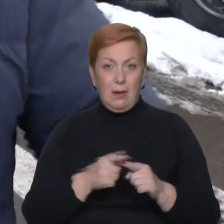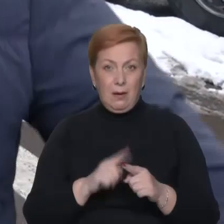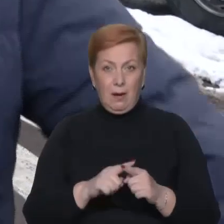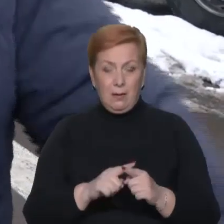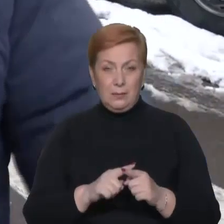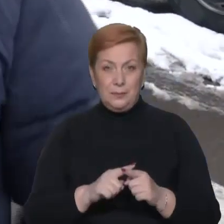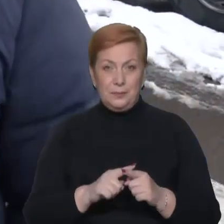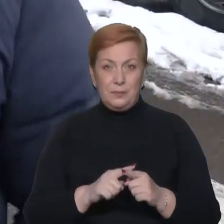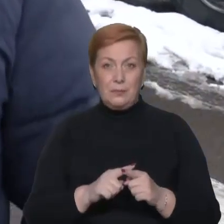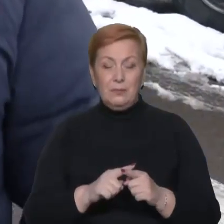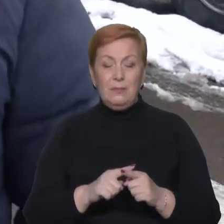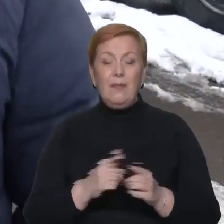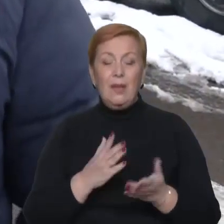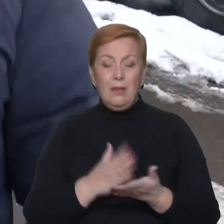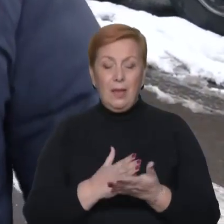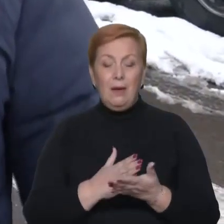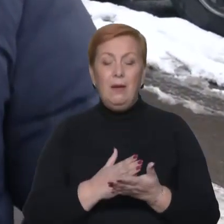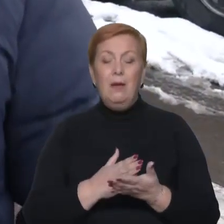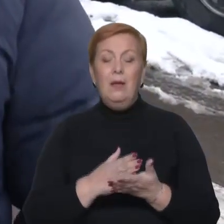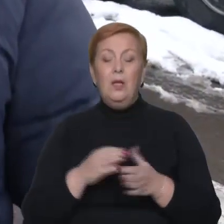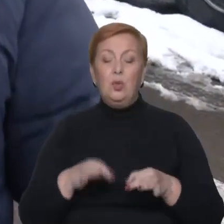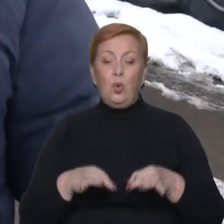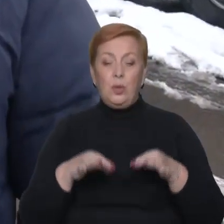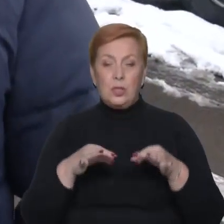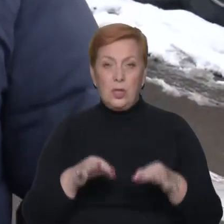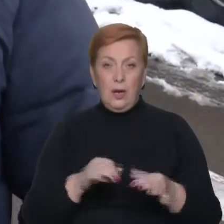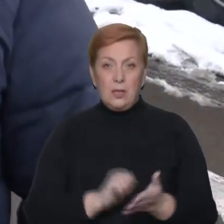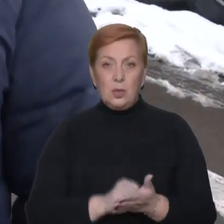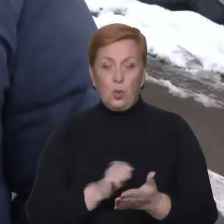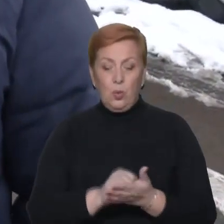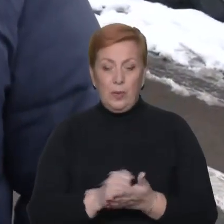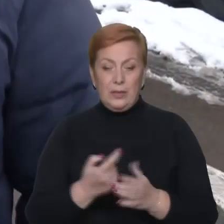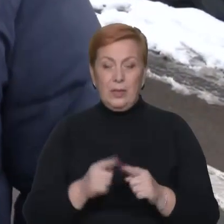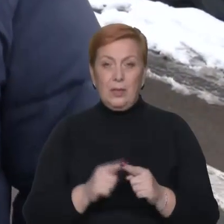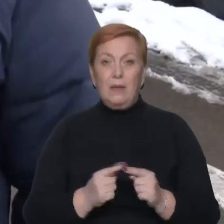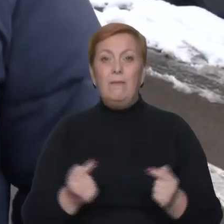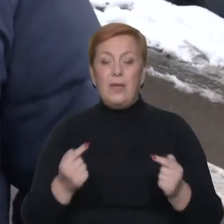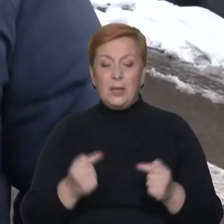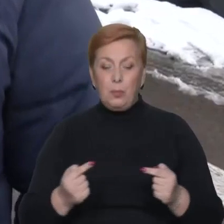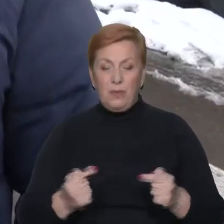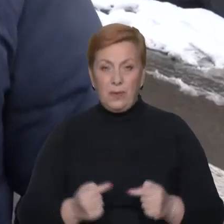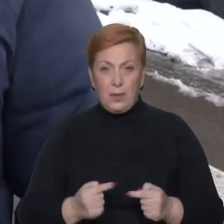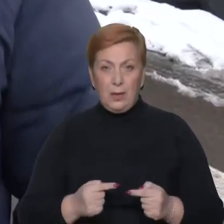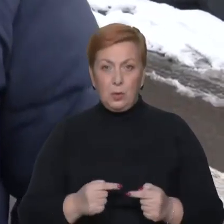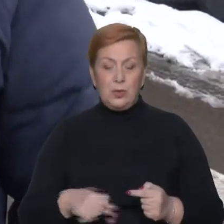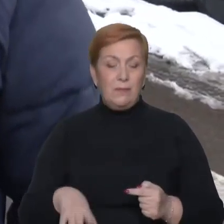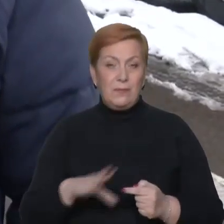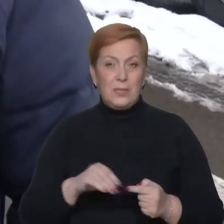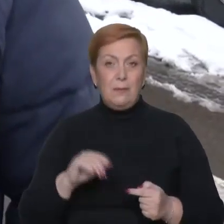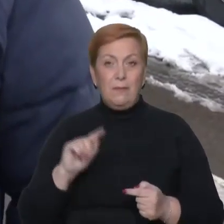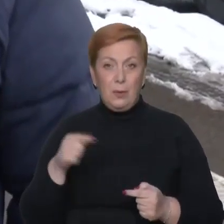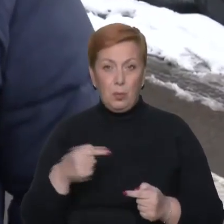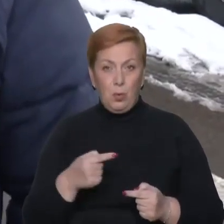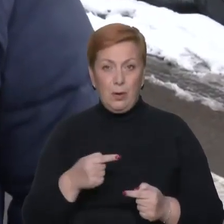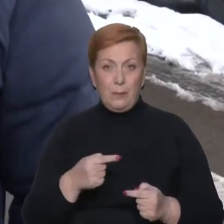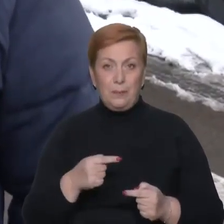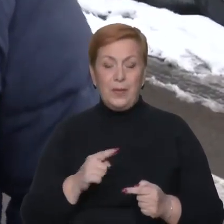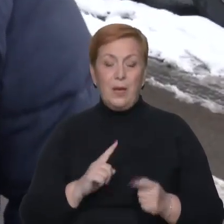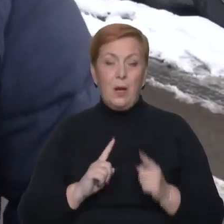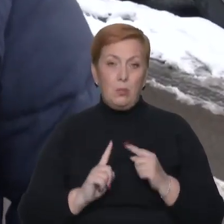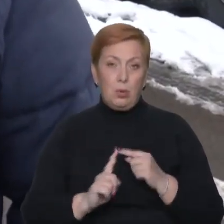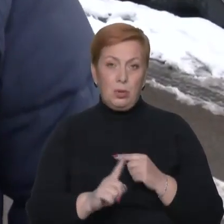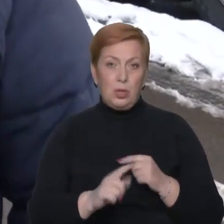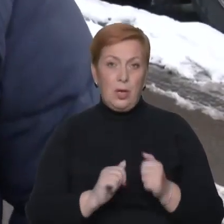пропуску, доїжджає до пункту пропуску. З документами, які відповідають всім вимогам, проїжджає поза